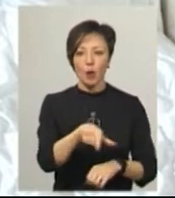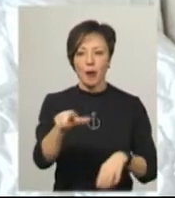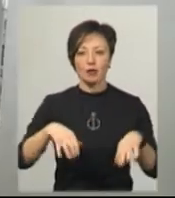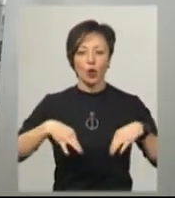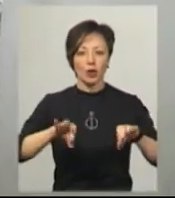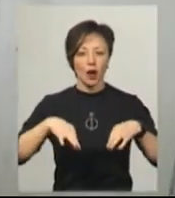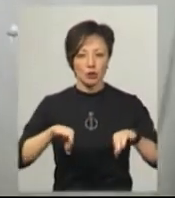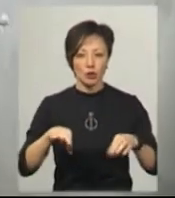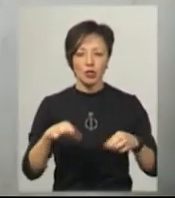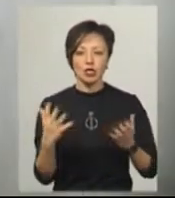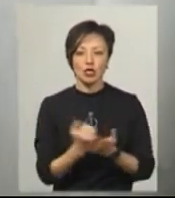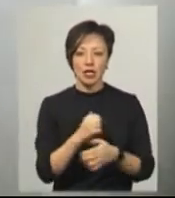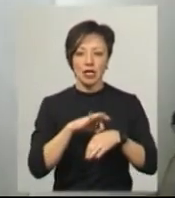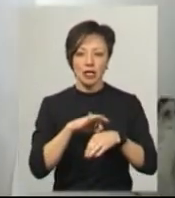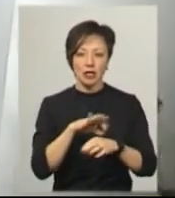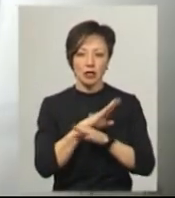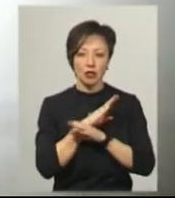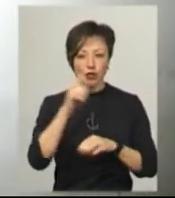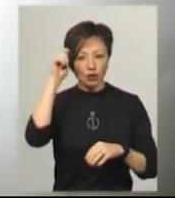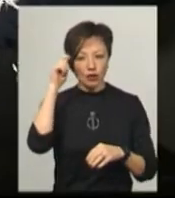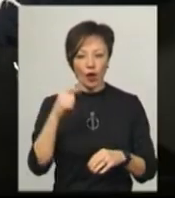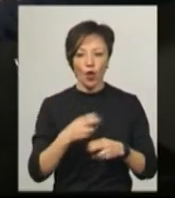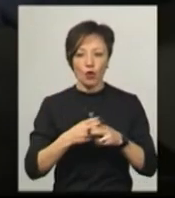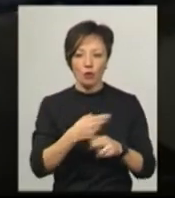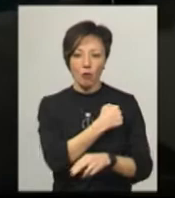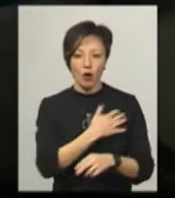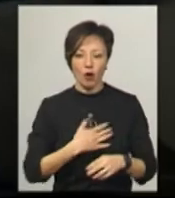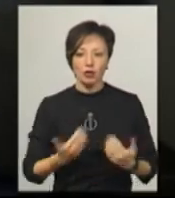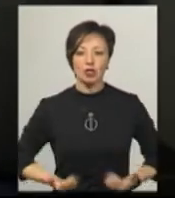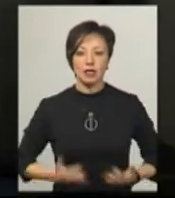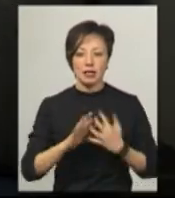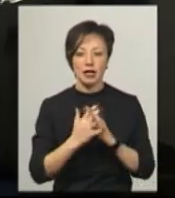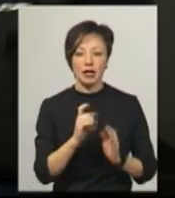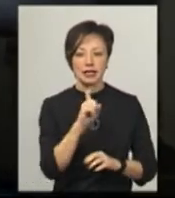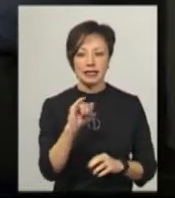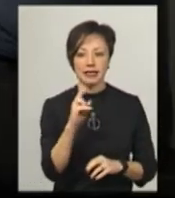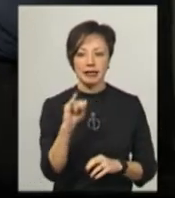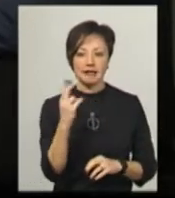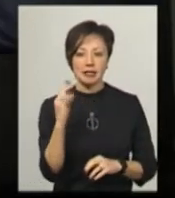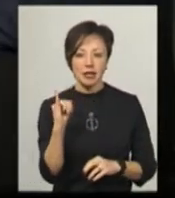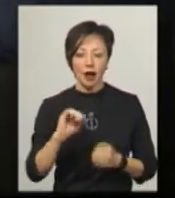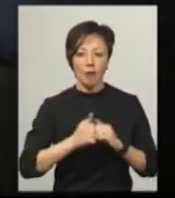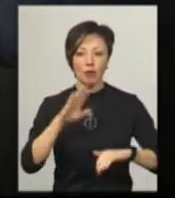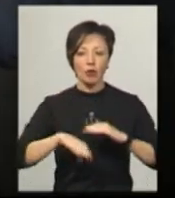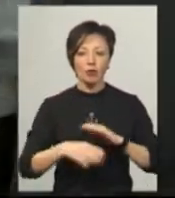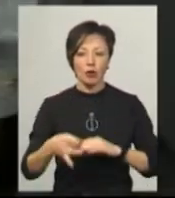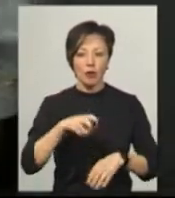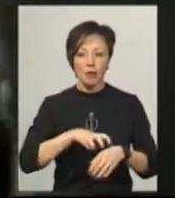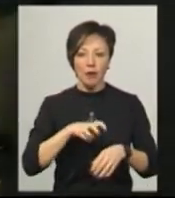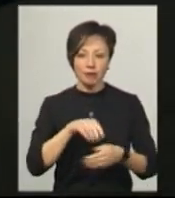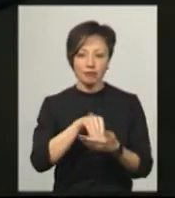транспорту знайшли тіло чоловіка з ножовим пораненням. Ним виявився житель села Зіньківці Кам'янець-Подільського району. Медики